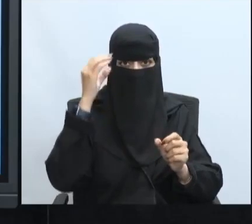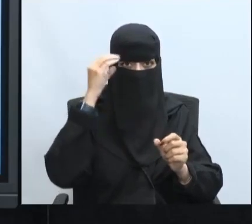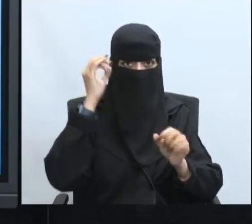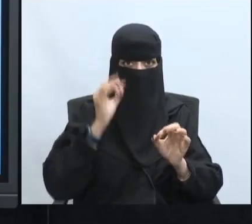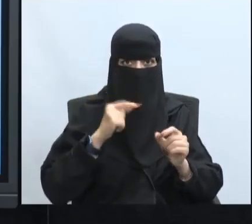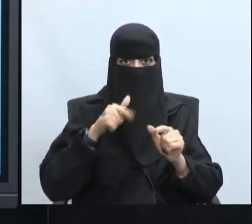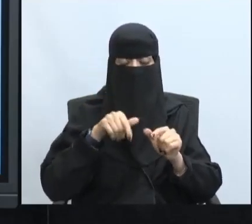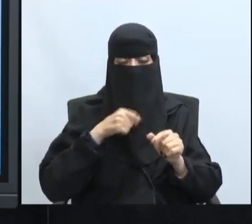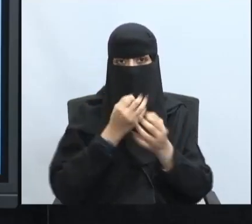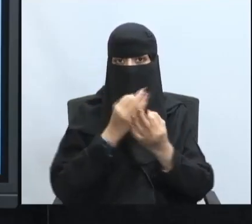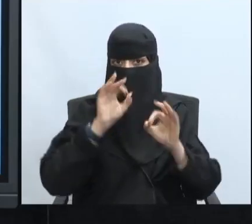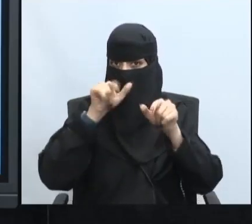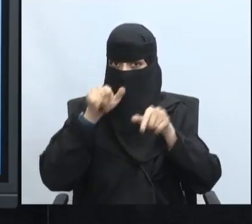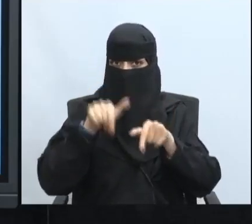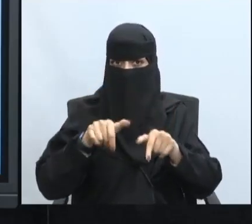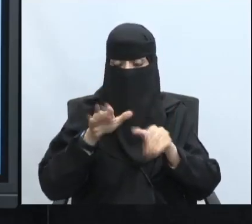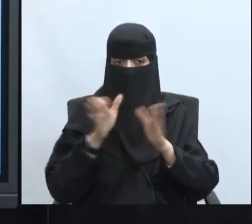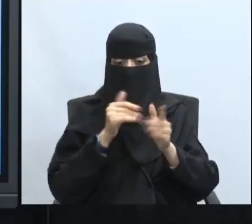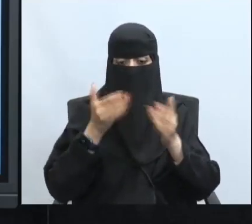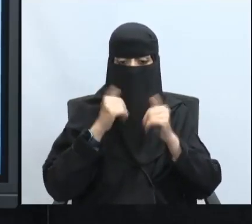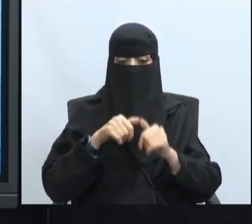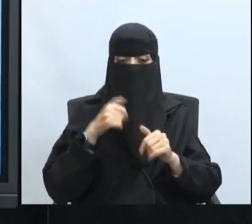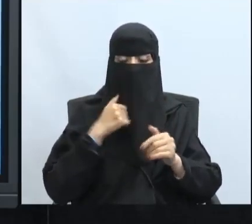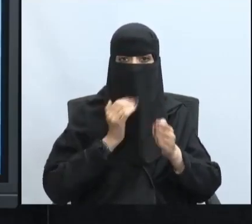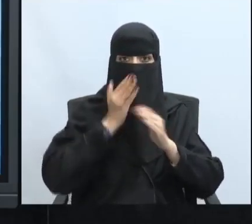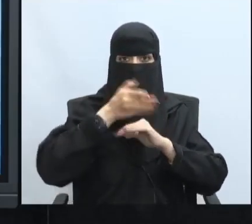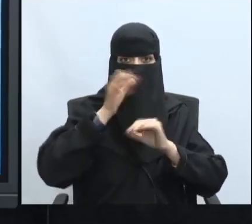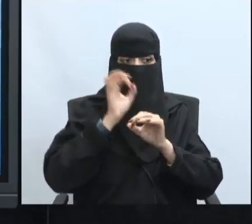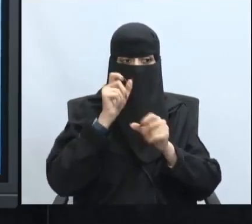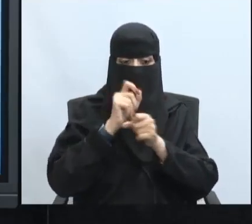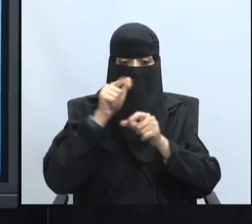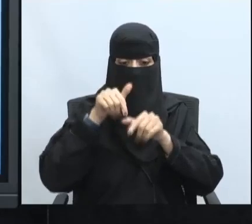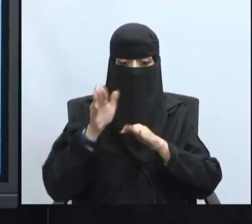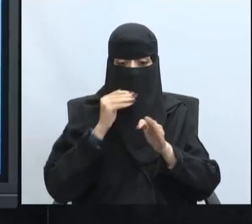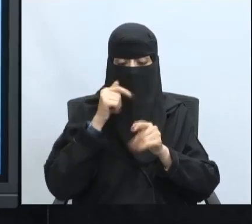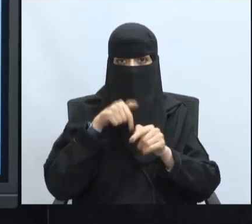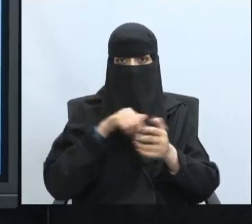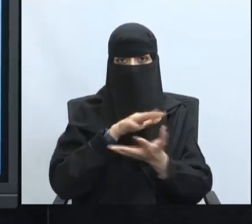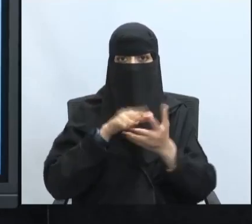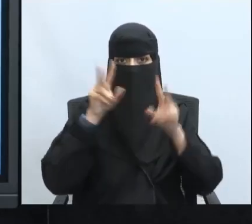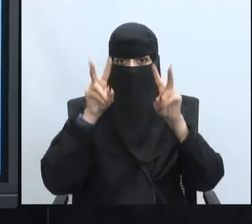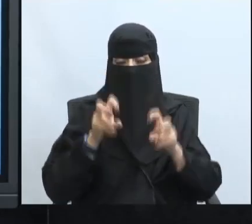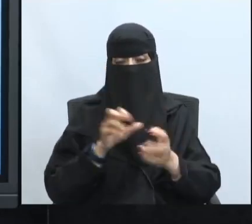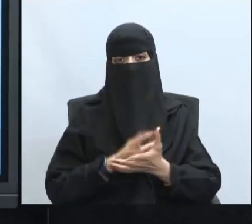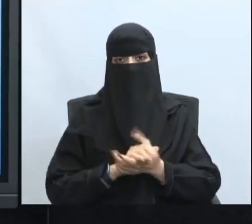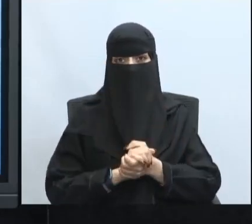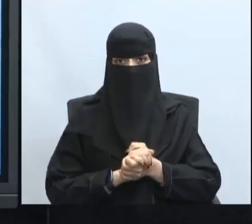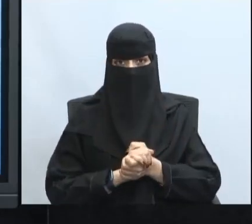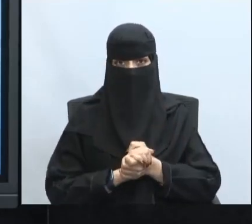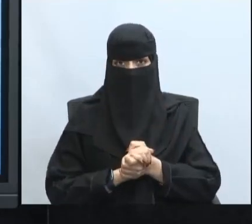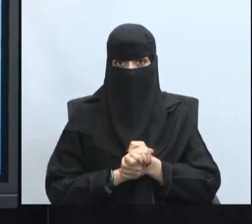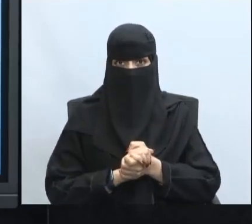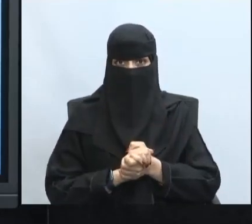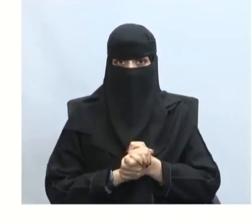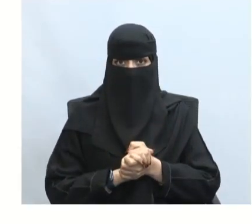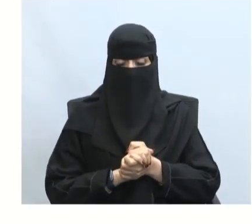العلمي والمتكامل لهذه الأزمة بعدها التدخل الفعلي لمعالجة هذه